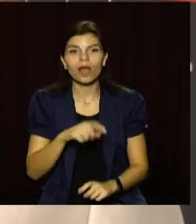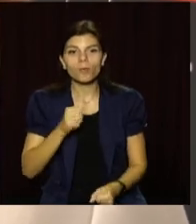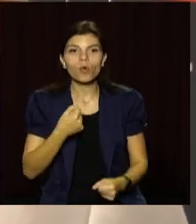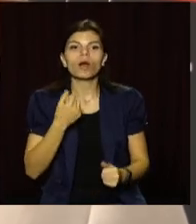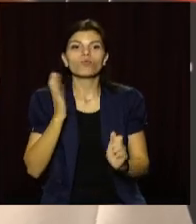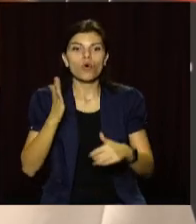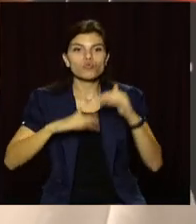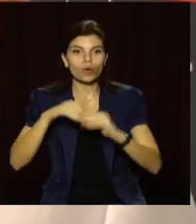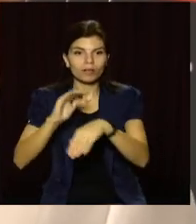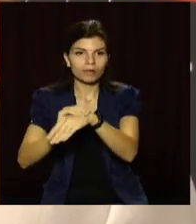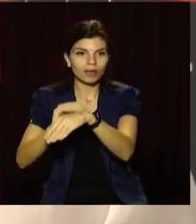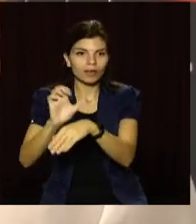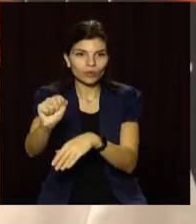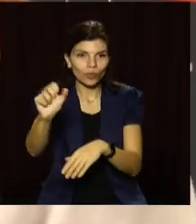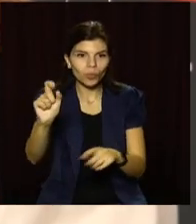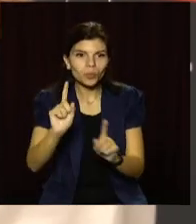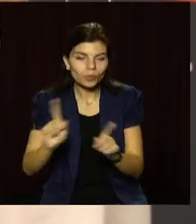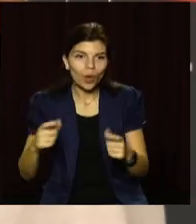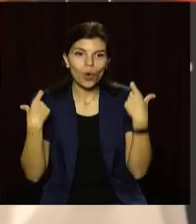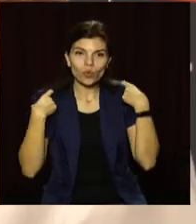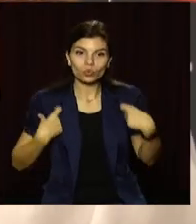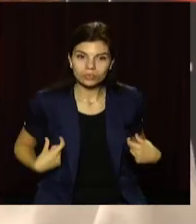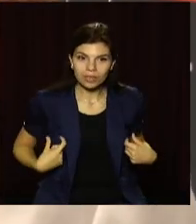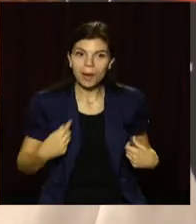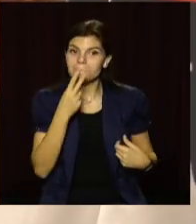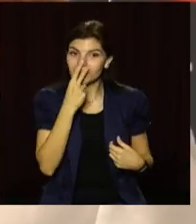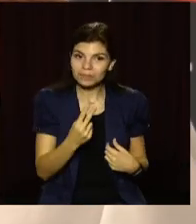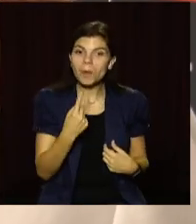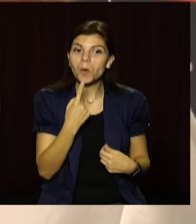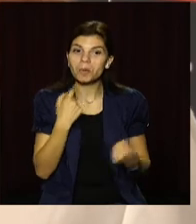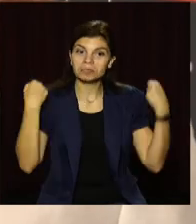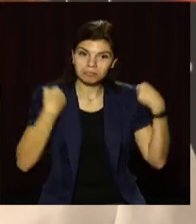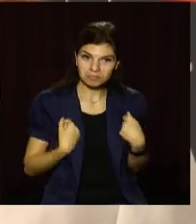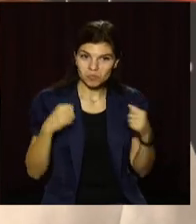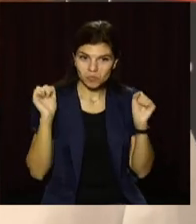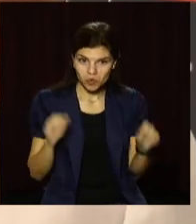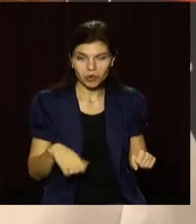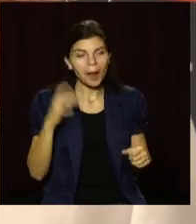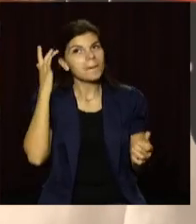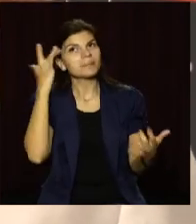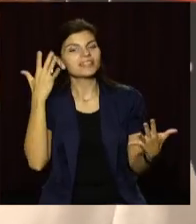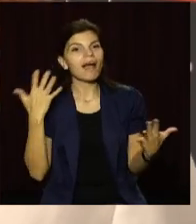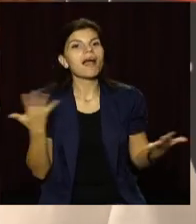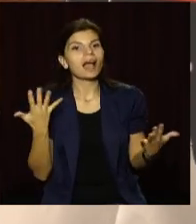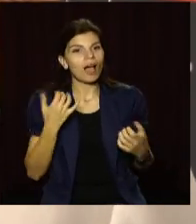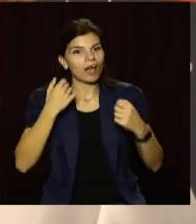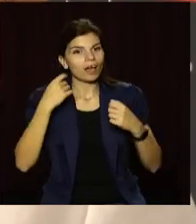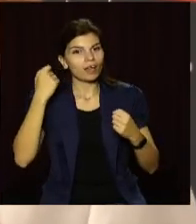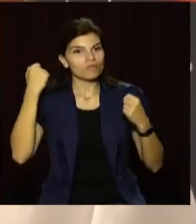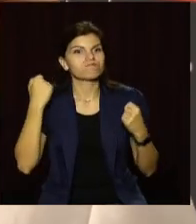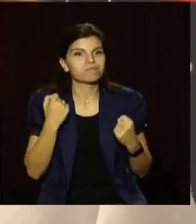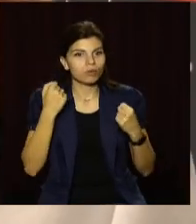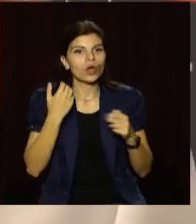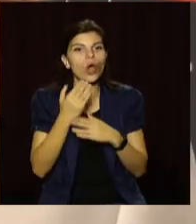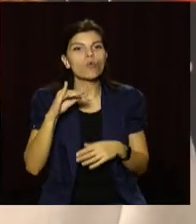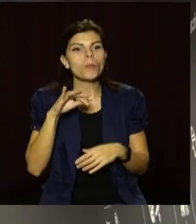які можна спробувати руками, рюкзаки, дивитися, помірити, представити, яка сила тяжесті,